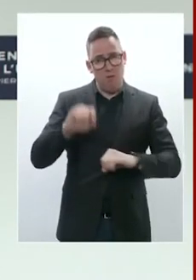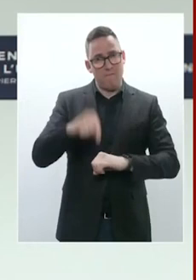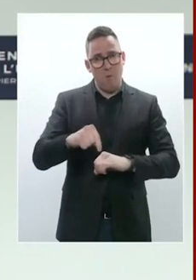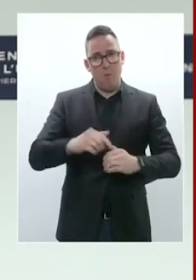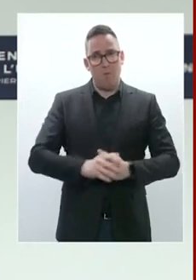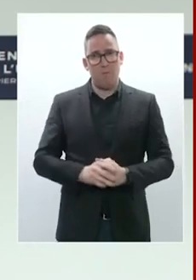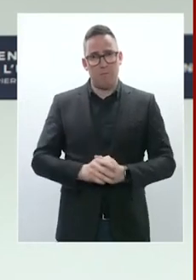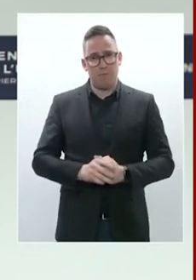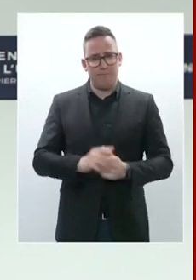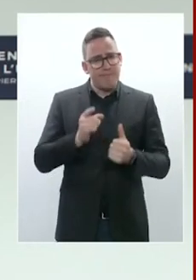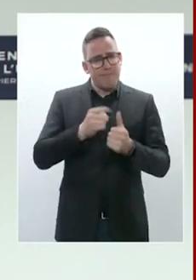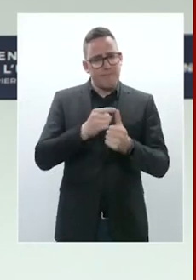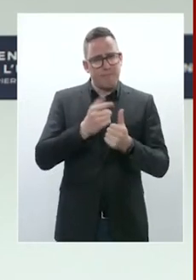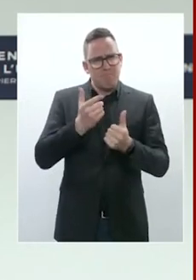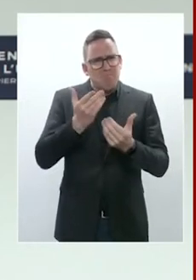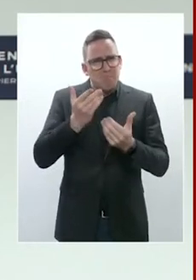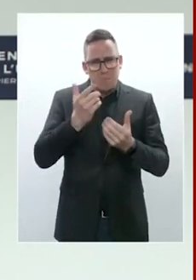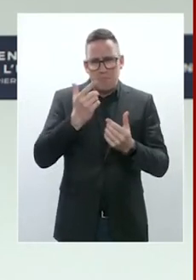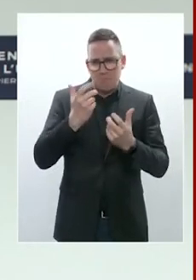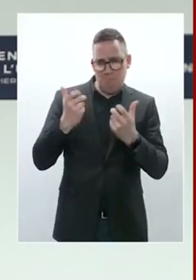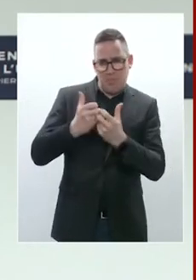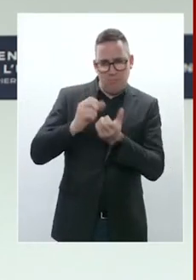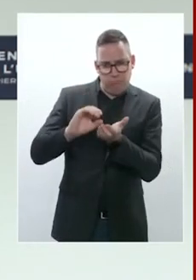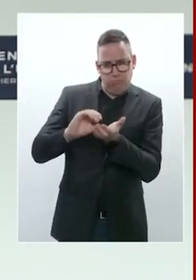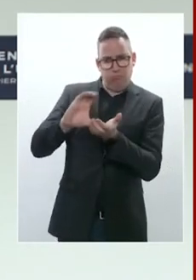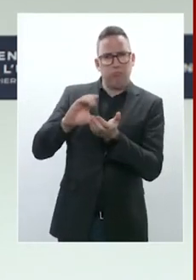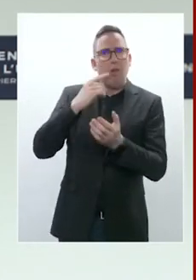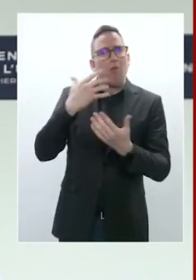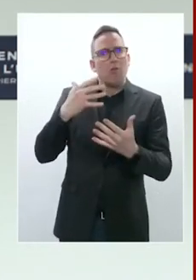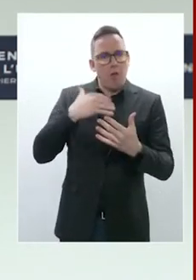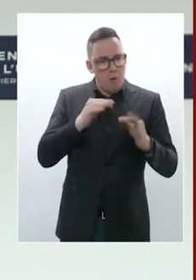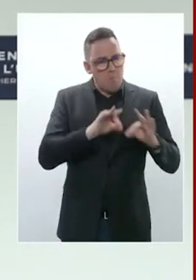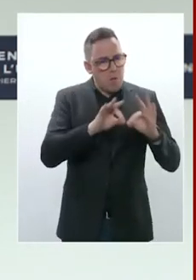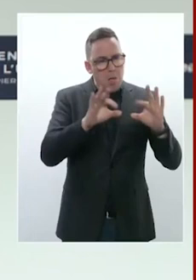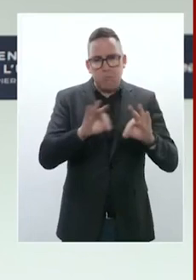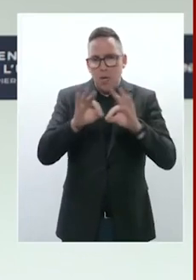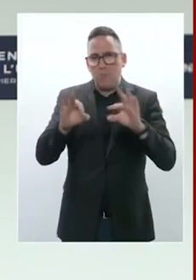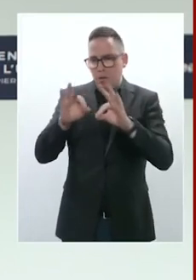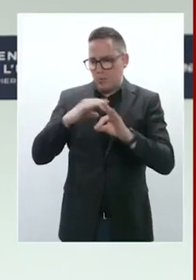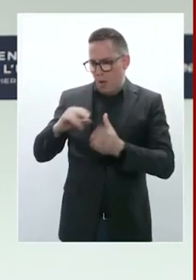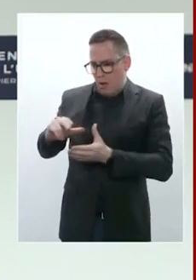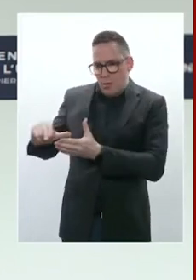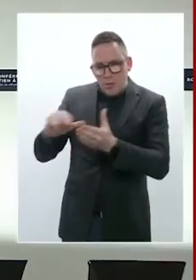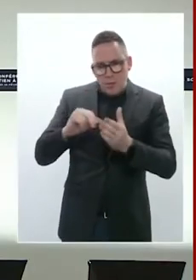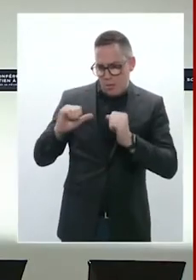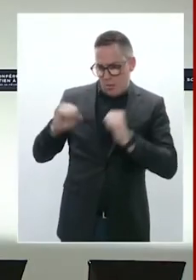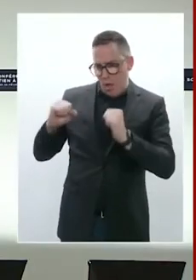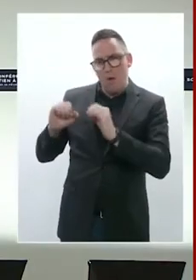Plusieurs d'entre nous avons déjà signé des accords bilatéraux avec l'Ukraine. Nous avons invité tous les autres à suivre ce mouvement.